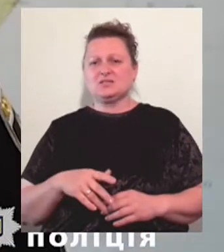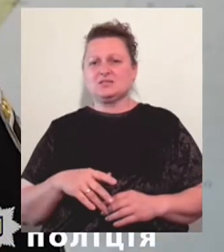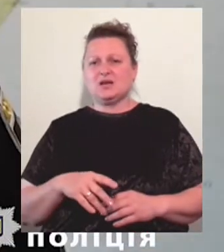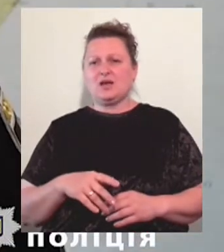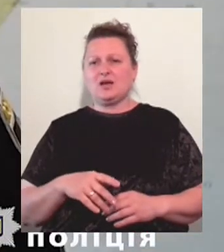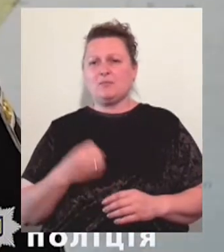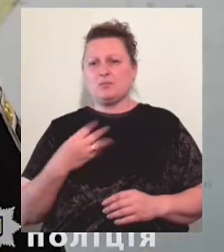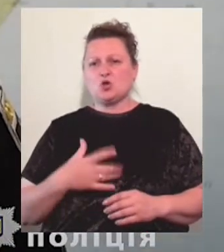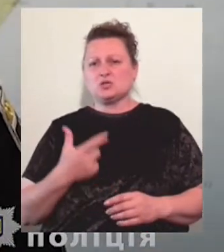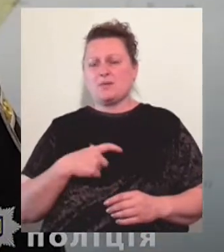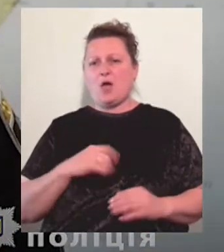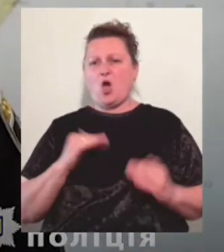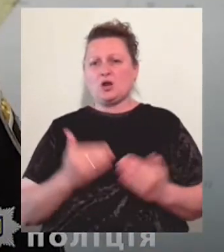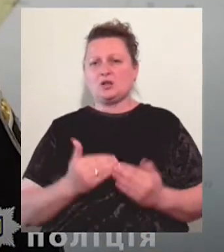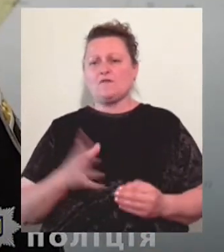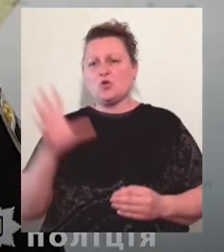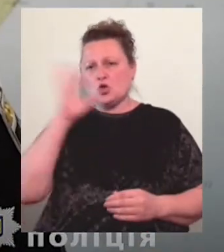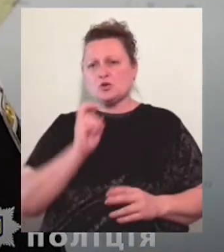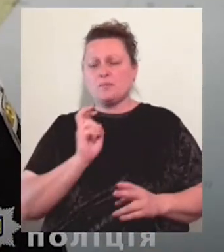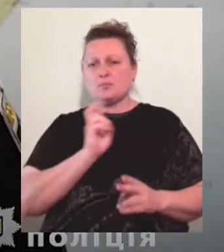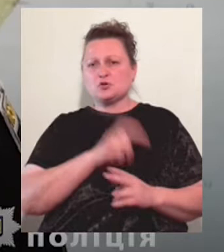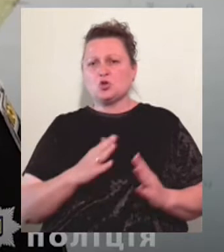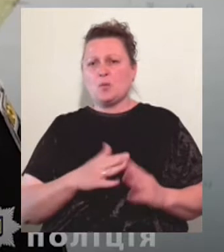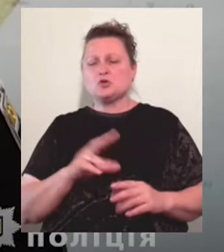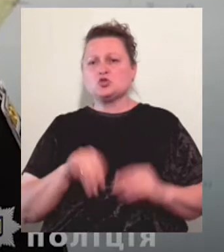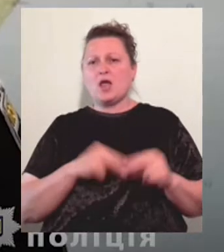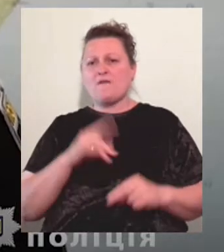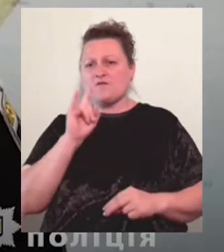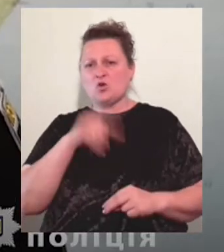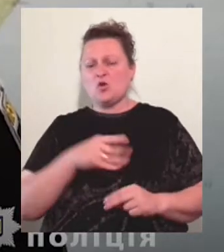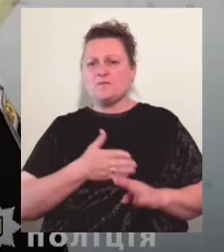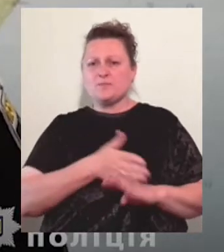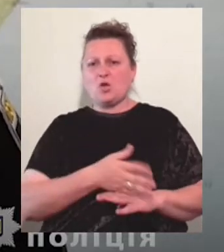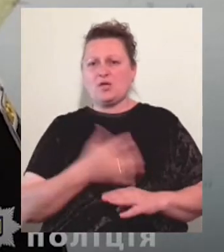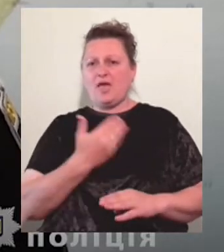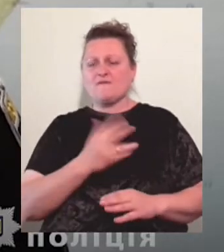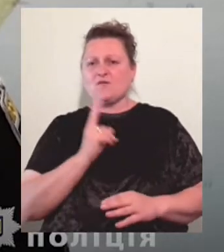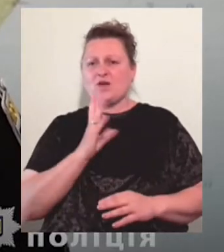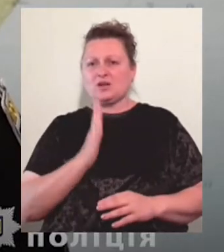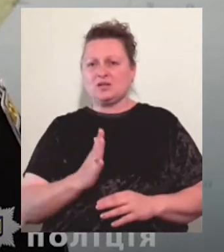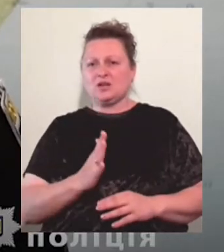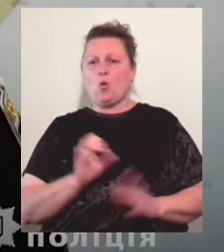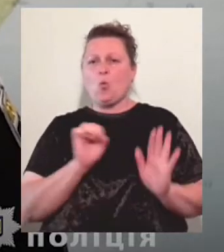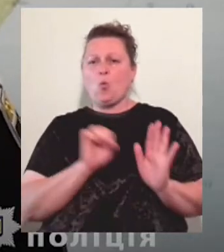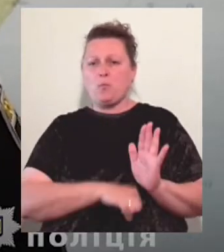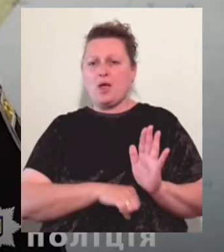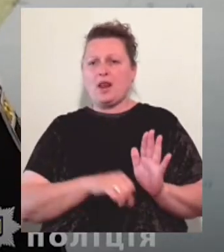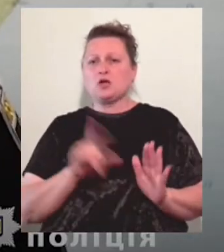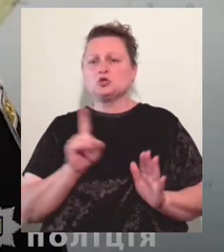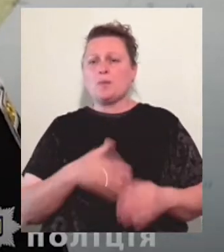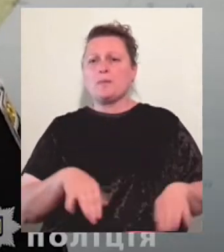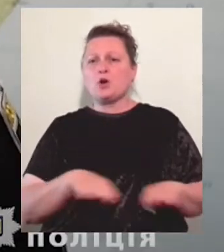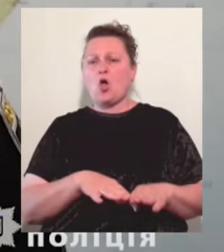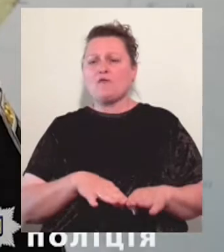Значі прийшли додому в кіноземці. Через вікно вони проникли до його квартири, пили, аби приховати сліди